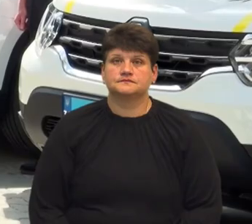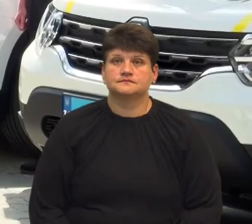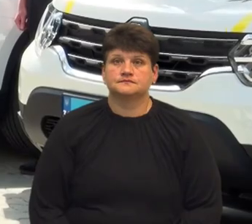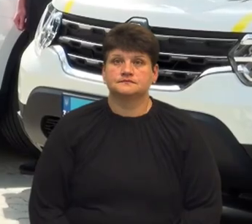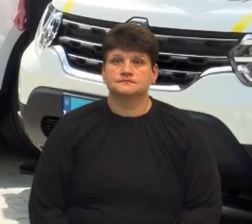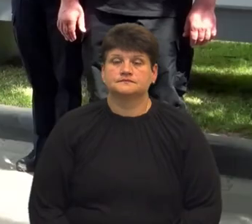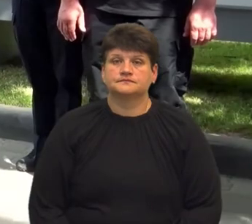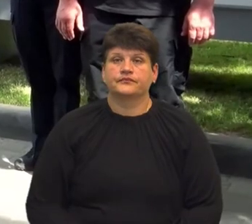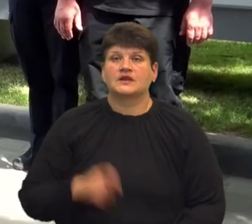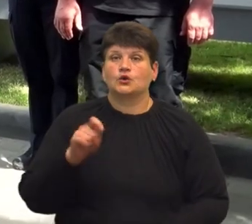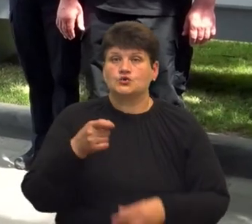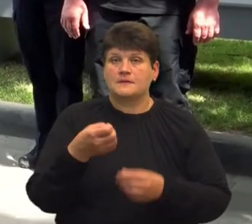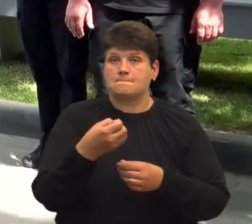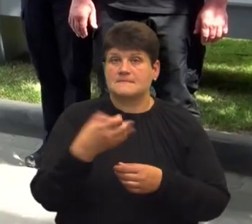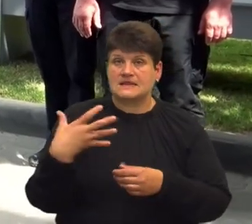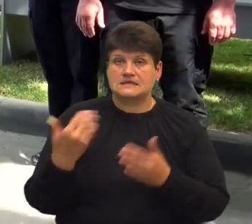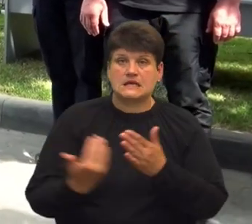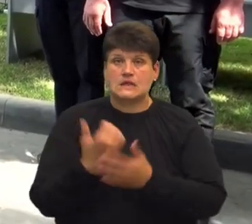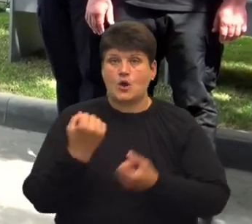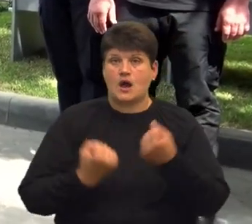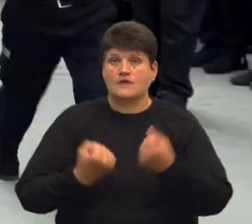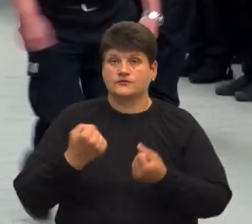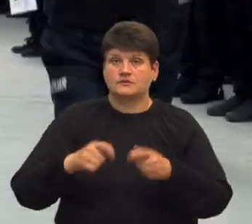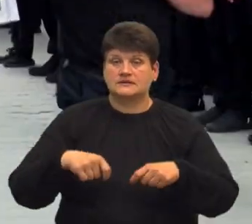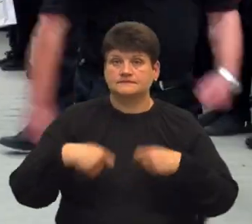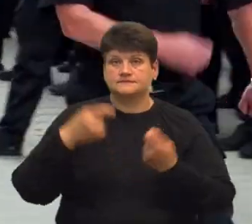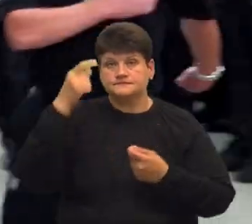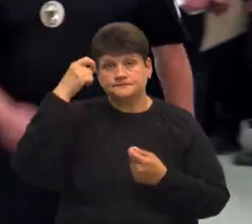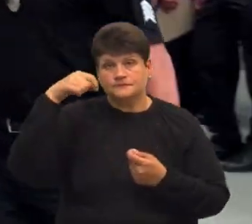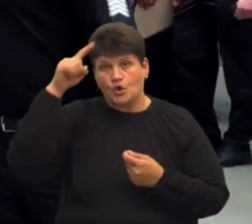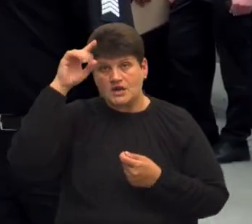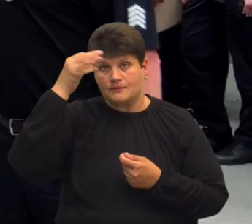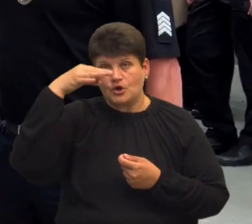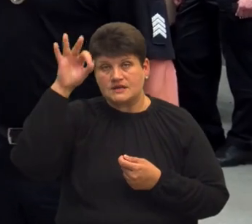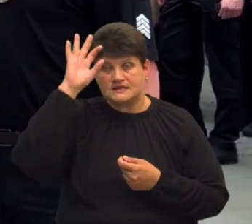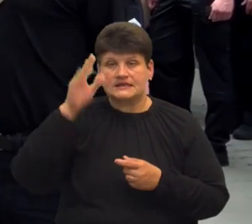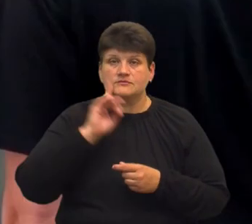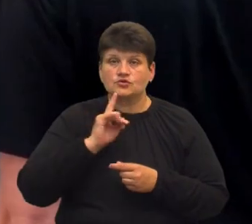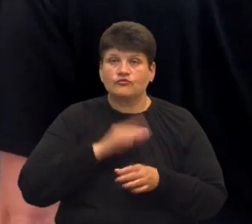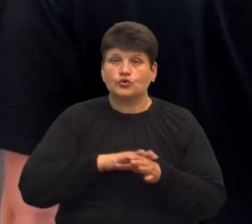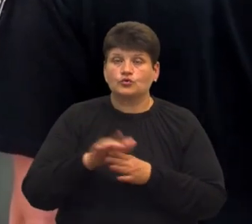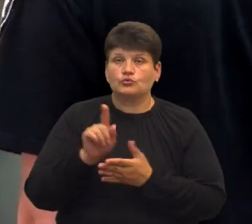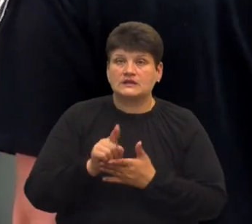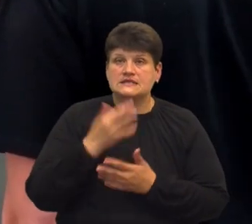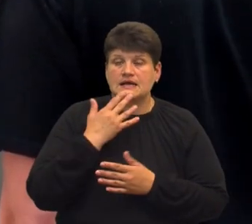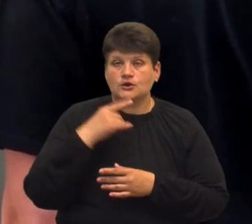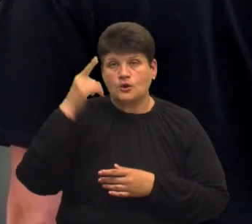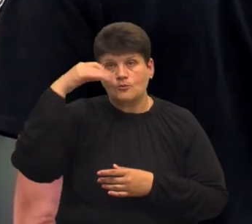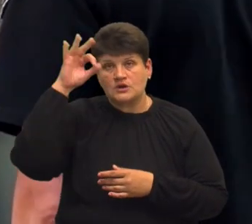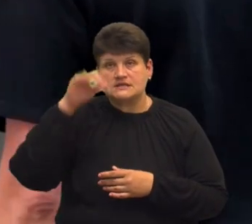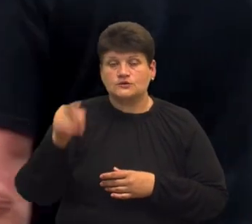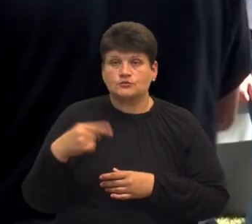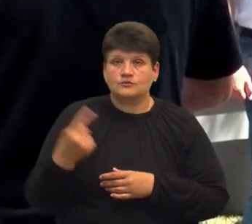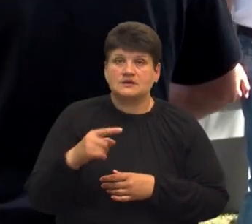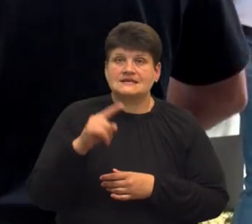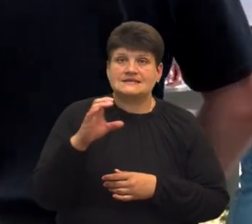Ключі від 15 нових автомобілів вручив правоохоронцям області тимчасовий виконувач обов'язків Національної поліції Тернопільщини Сергій